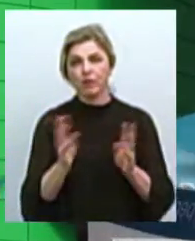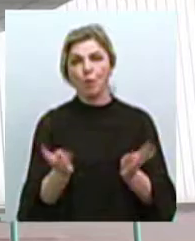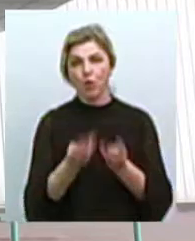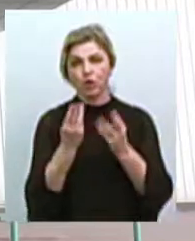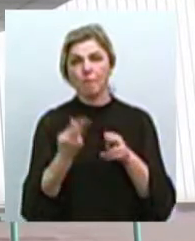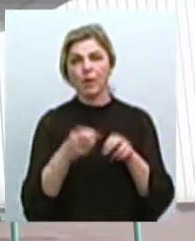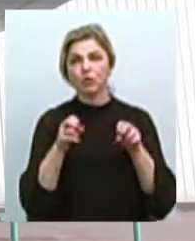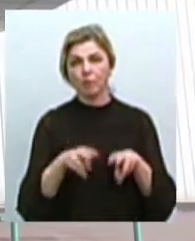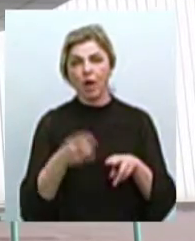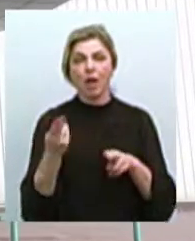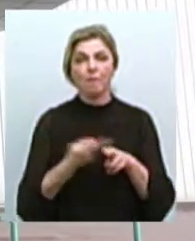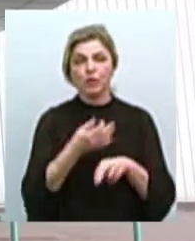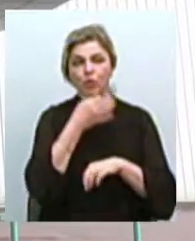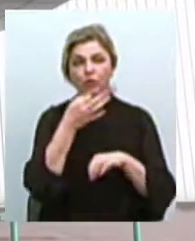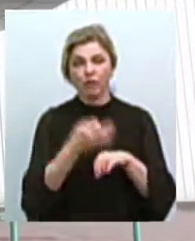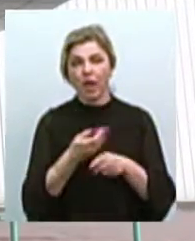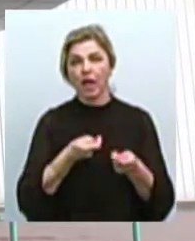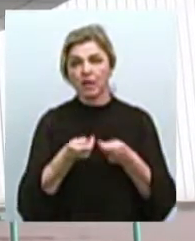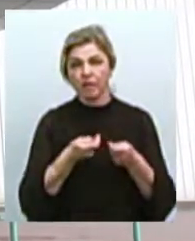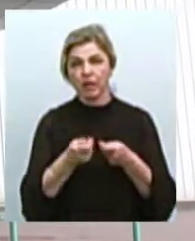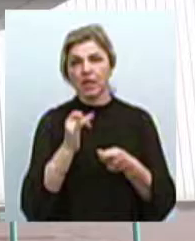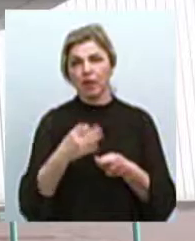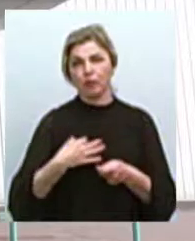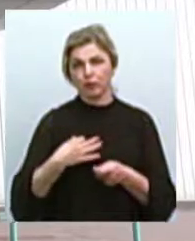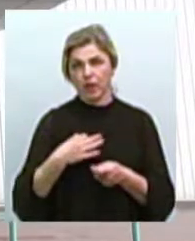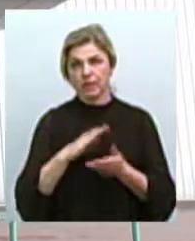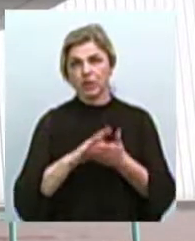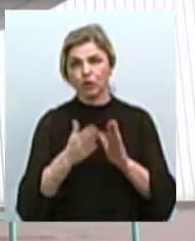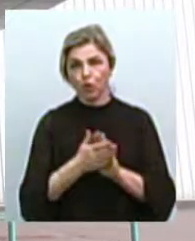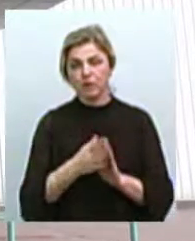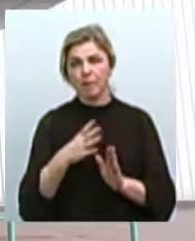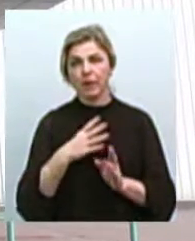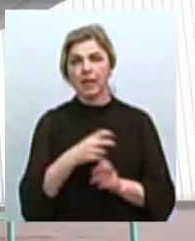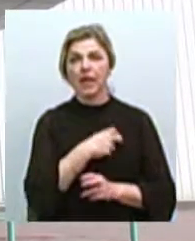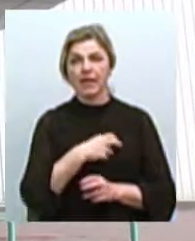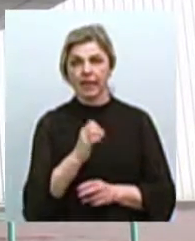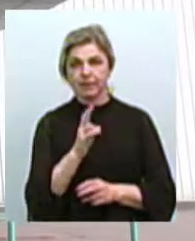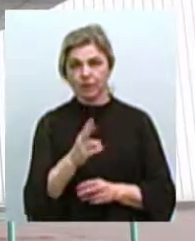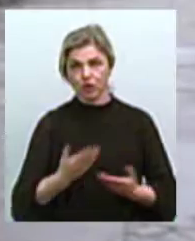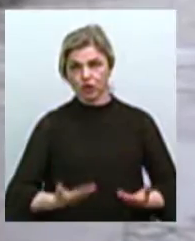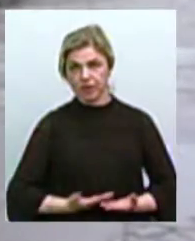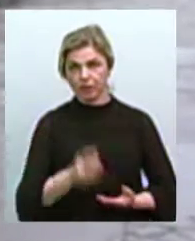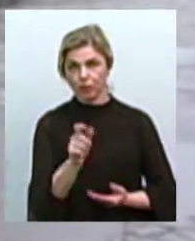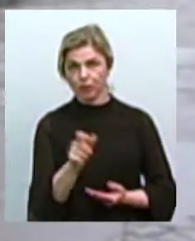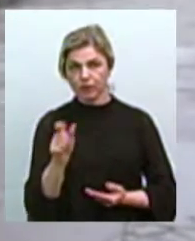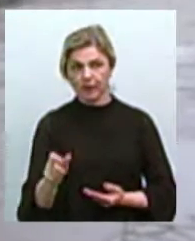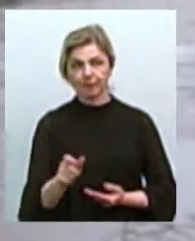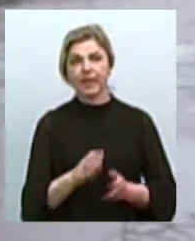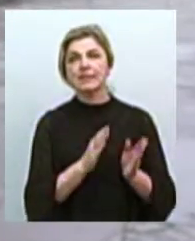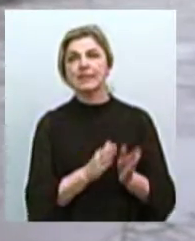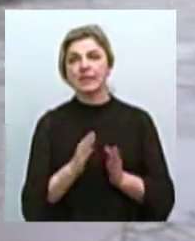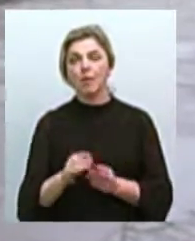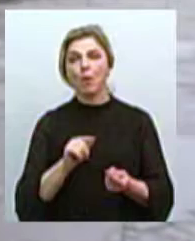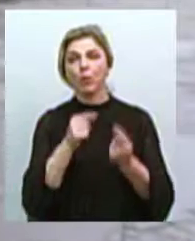Безвідповідальність керівництва та ігнорування ситуації минулої доби піддала ризику життя миколаївців. Наявна система протипожежного захисту